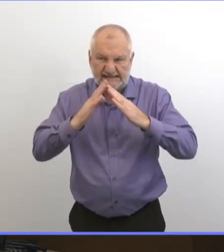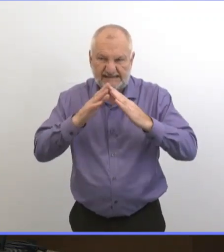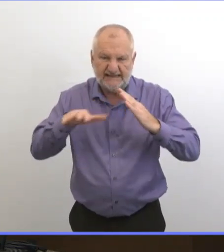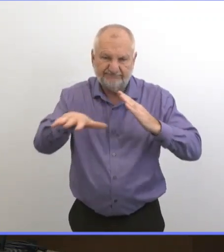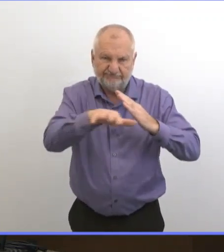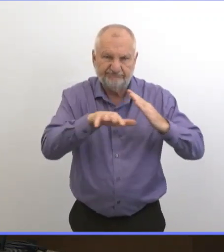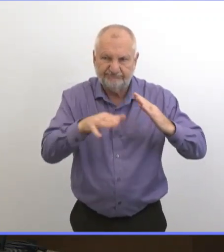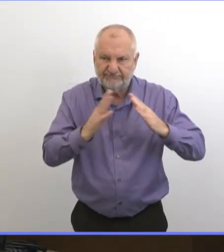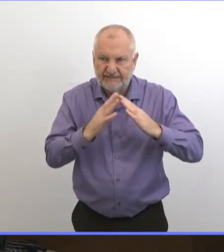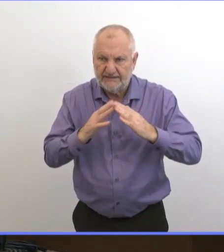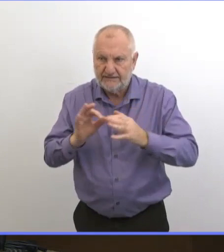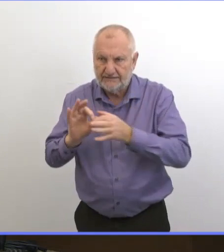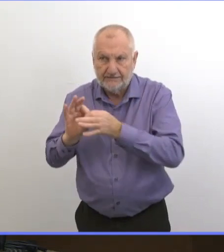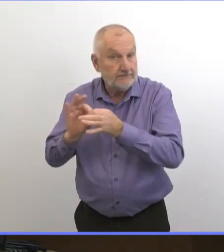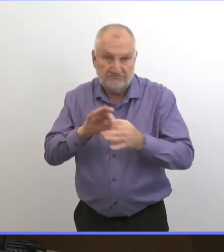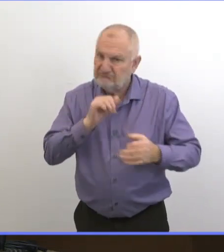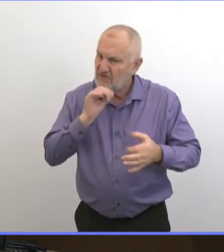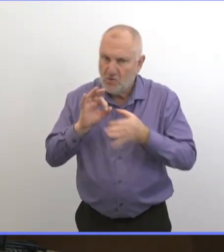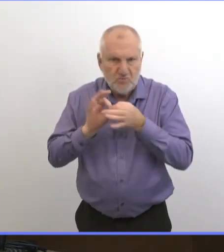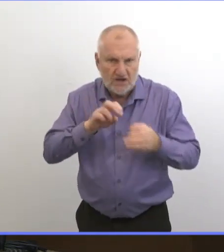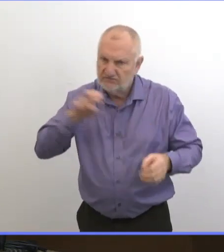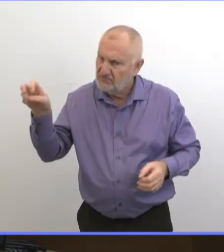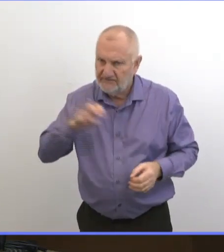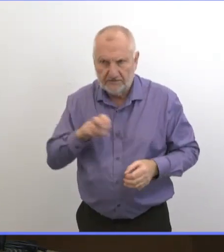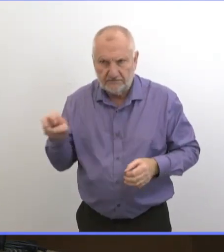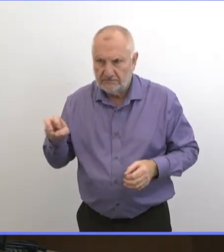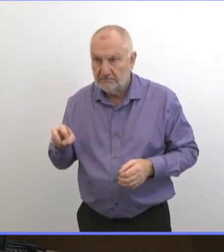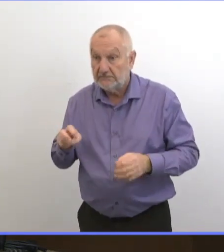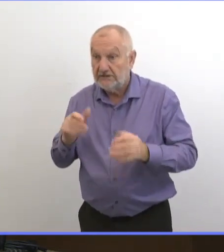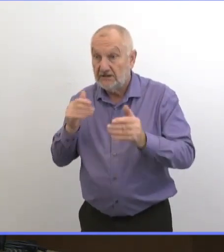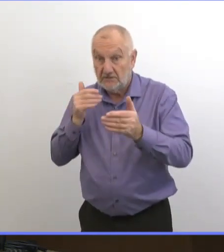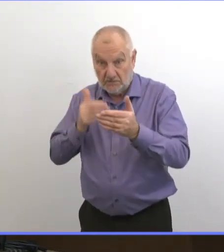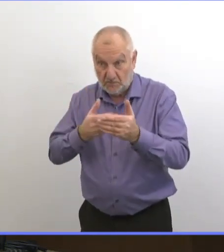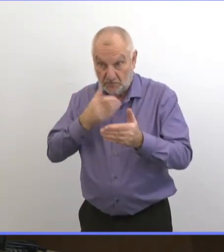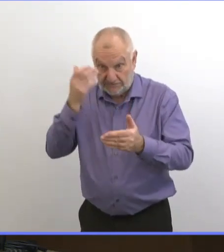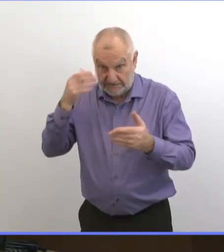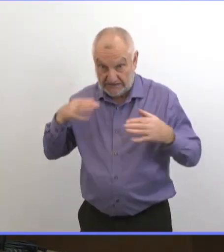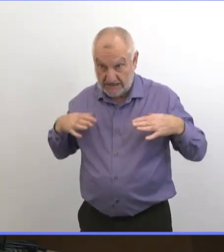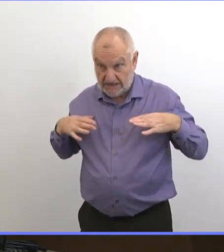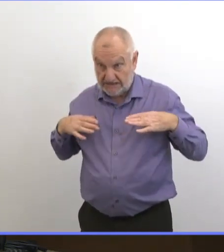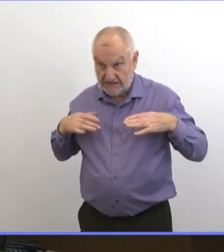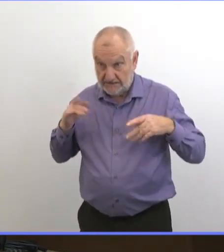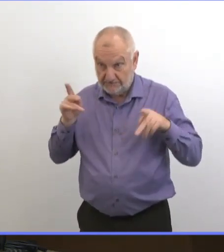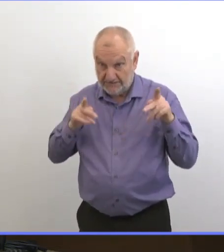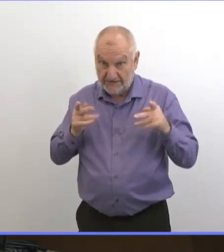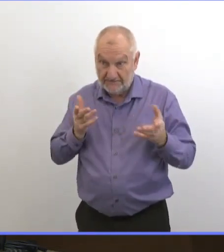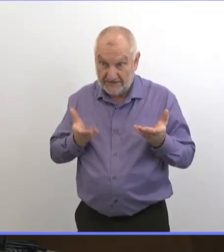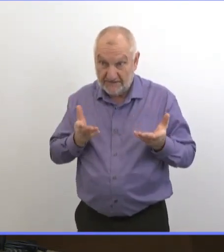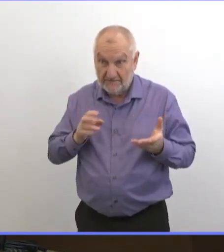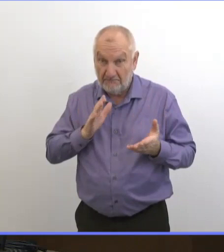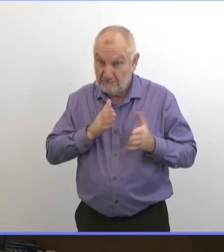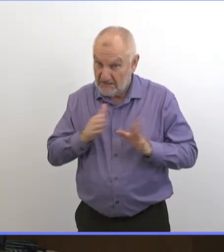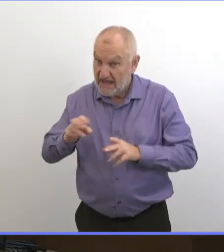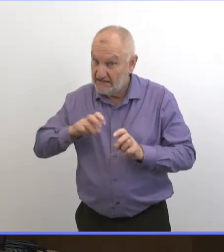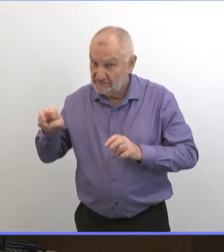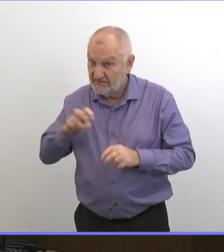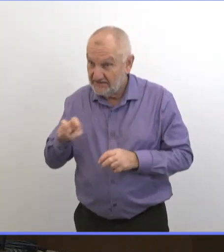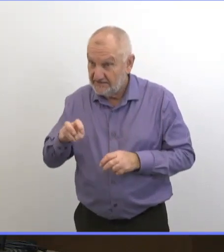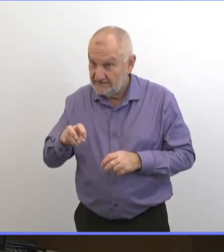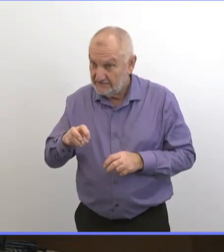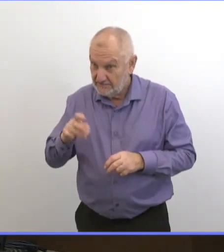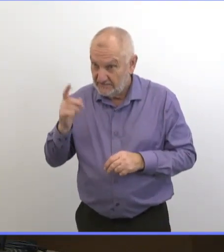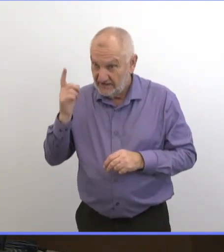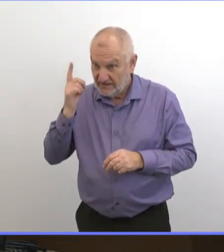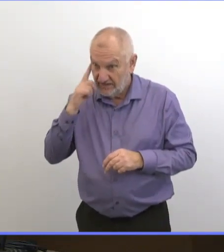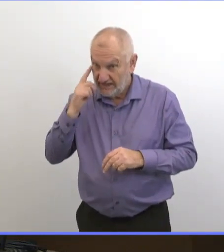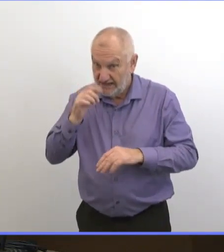et moins par rapport au voyage. Mais avec les fêtes de fin d'année qui s'en viennent et on sait que les gens vont voyager. Est-ce que vous allez